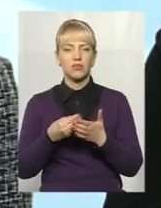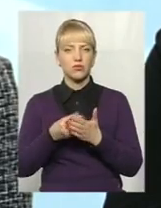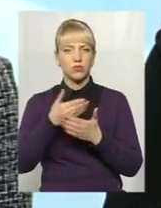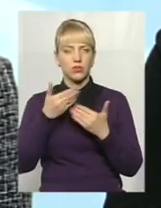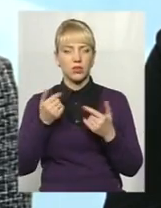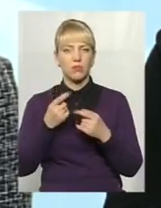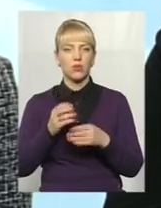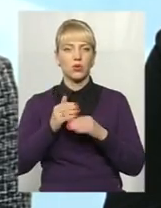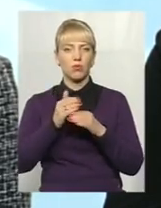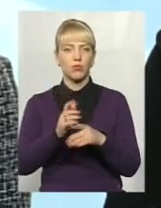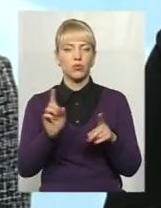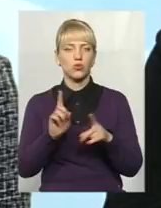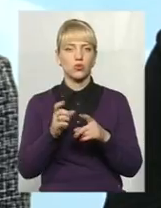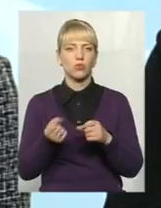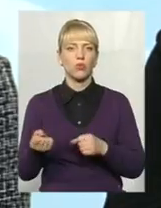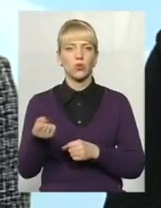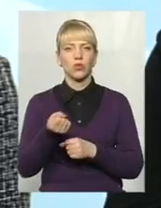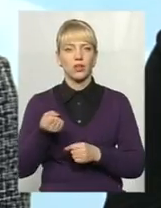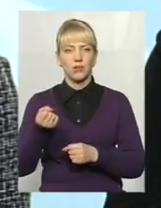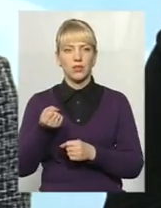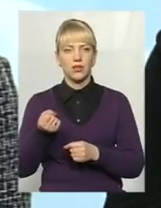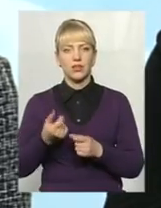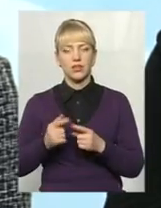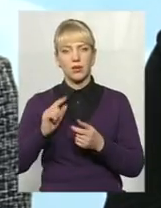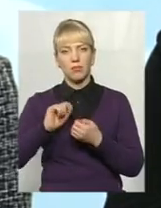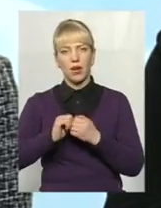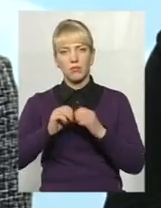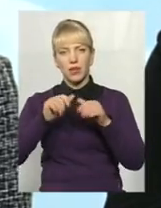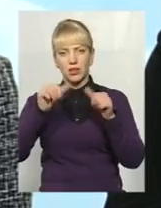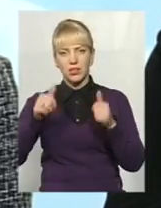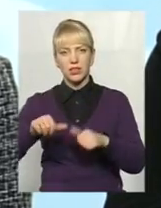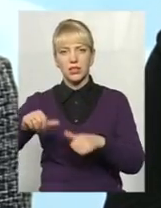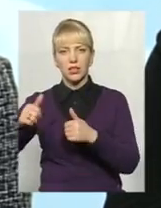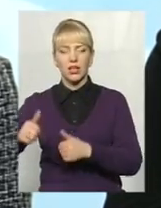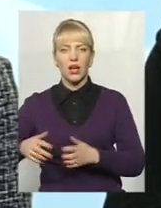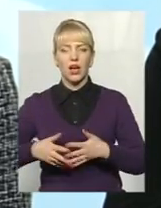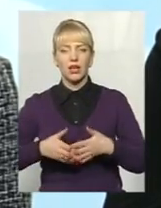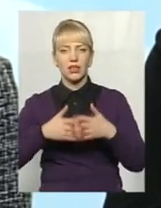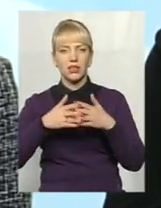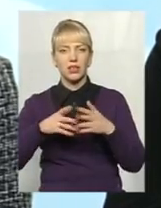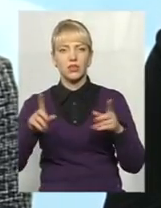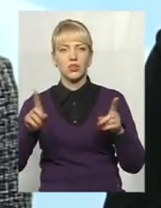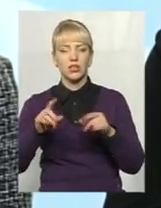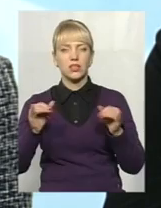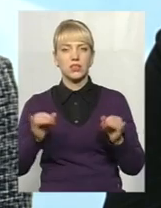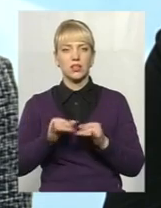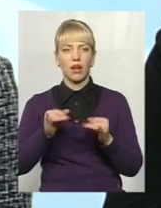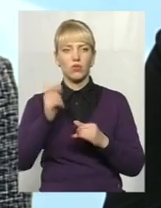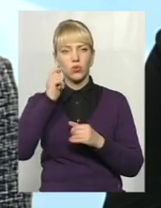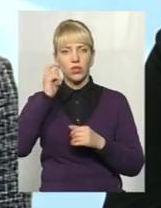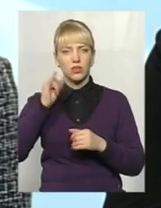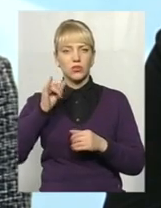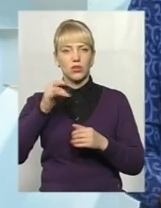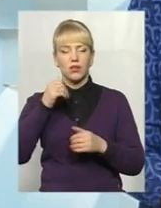щоб утримати, принаймні, утримати те пам'ятки архітектури, які цікавлять сьогодні українського і іноземного